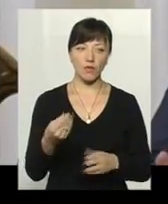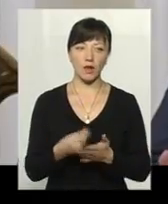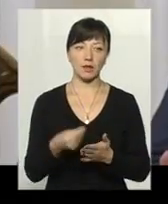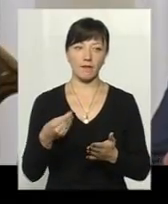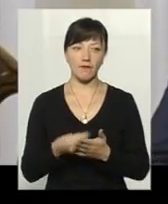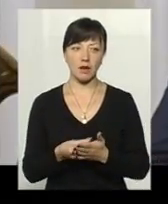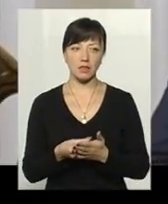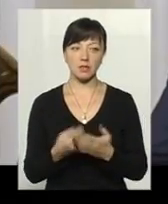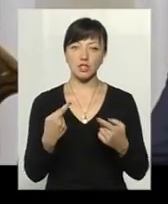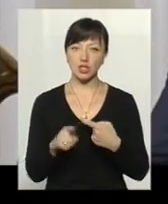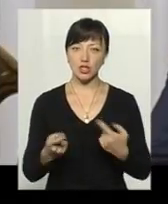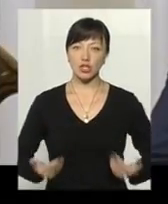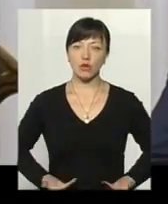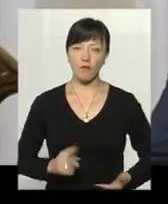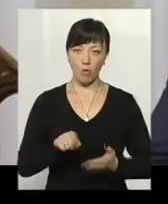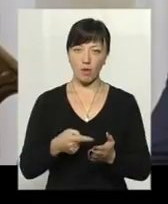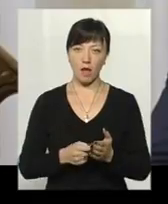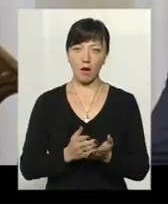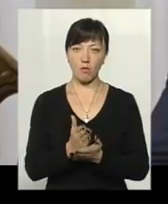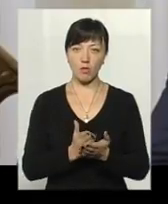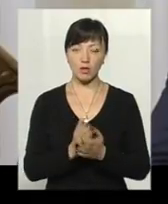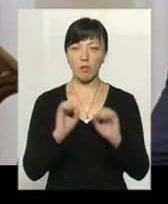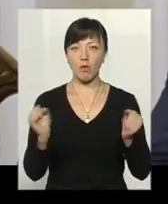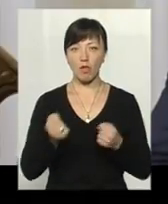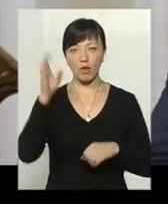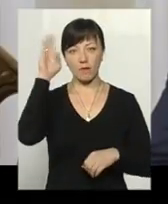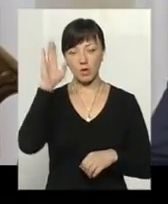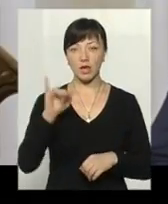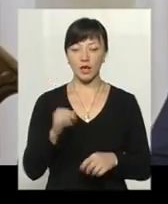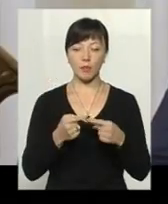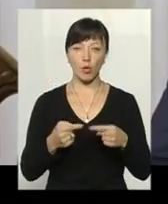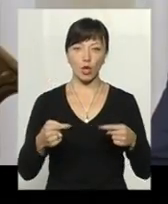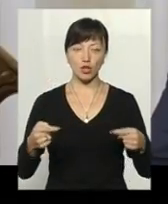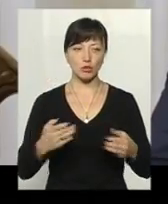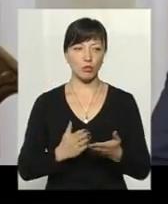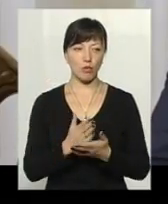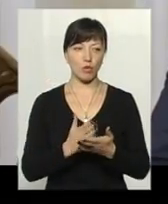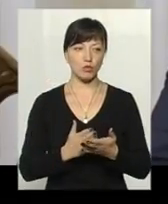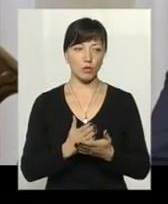інших житлово-комунальних послуг і по холодній воді, і по іншим послугам.